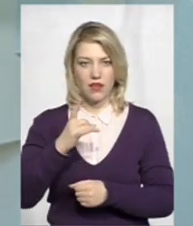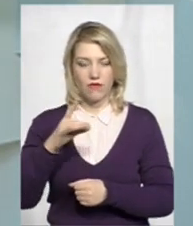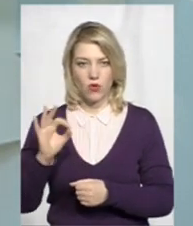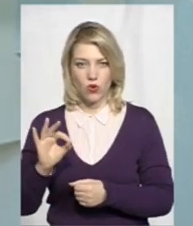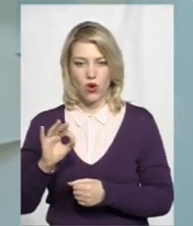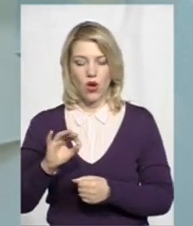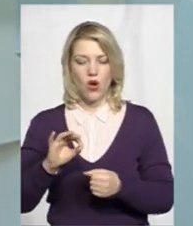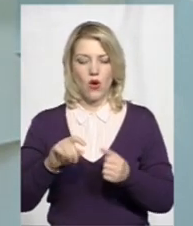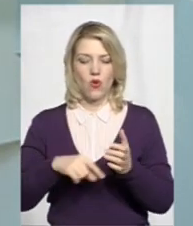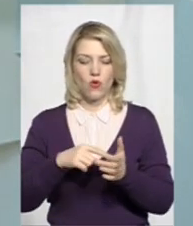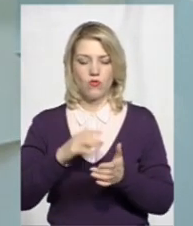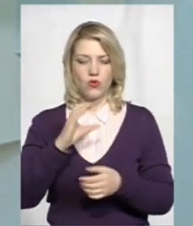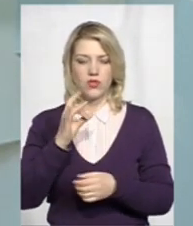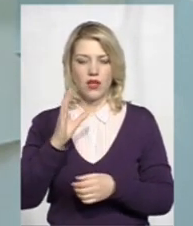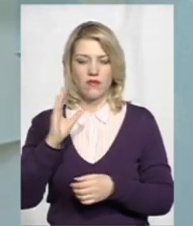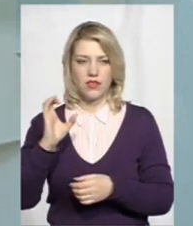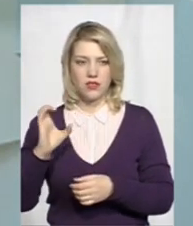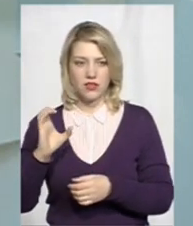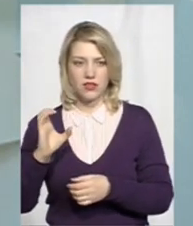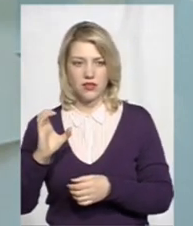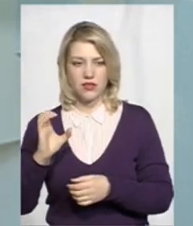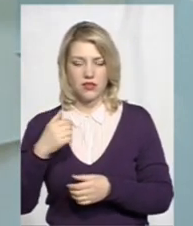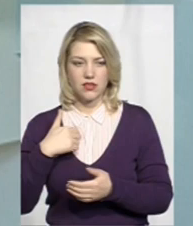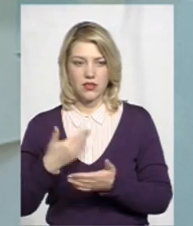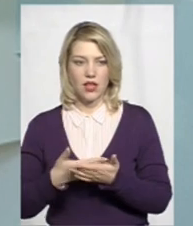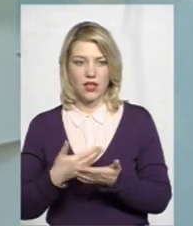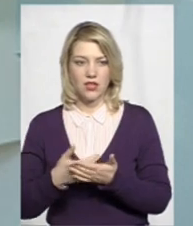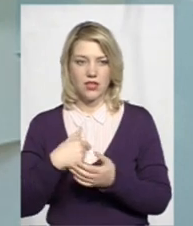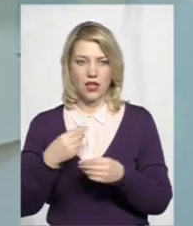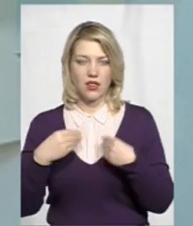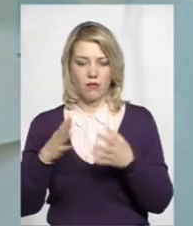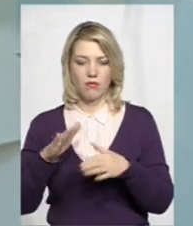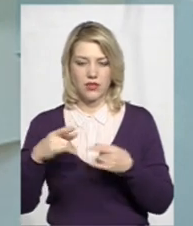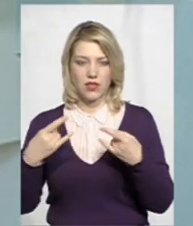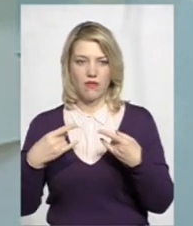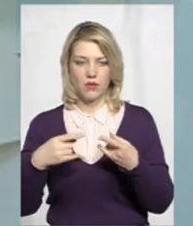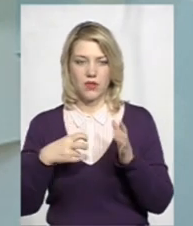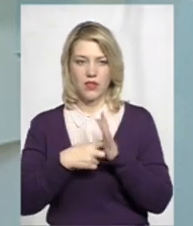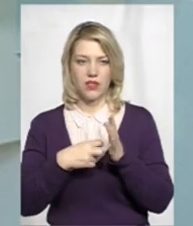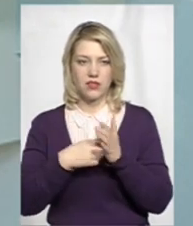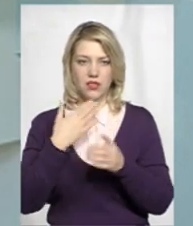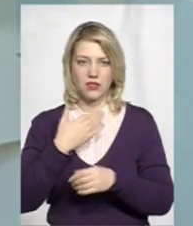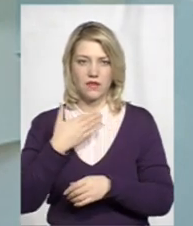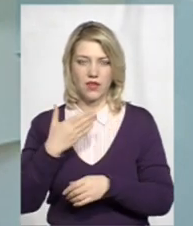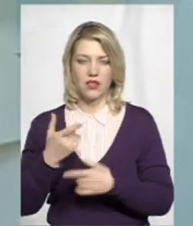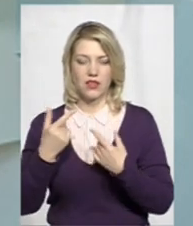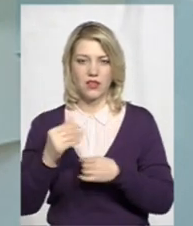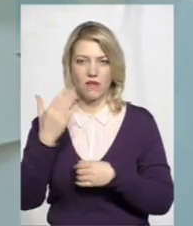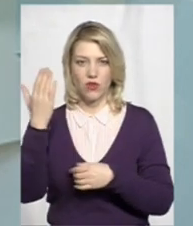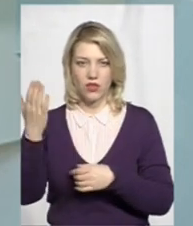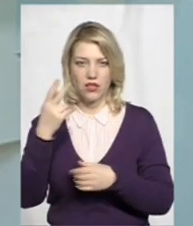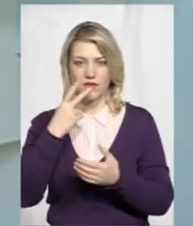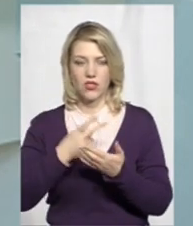комунсервіс, здається. Я дам після ефіру вам лист звернення, де вони